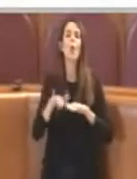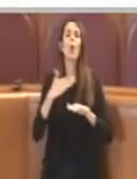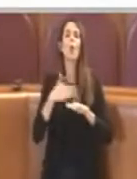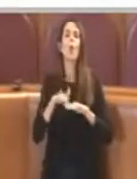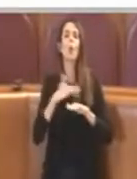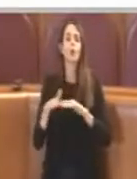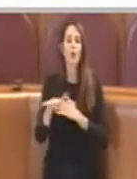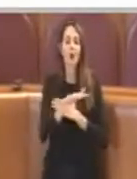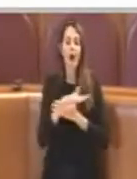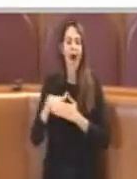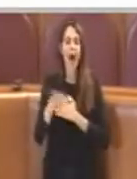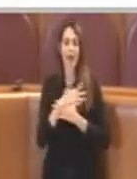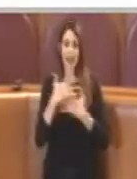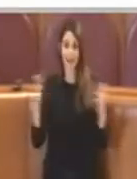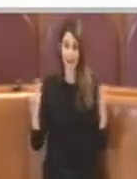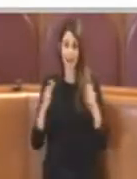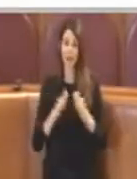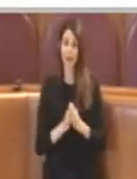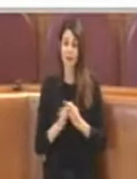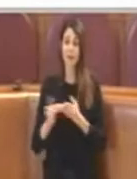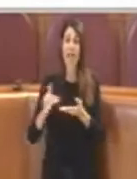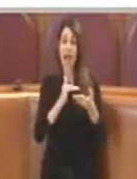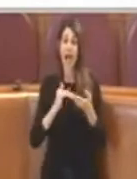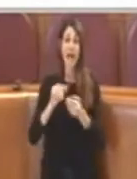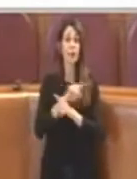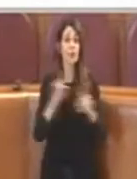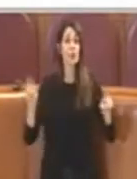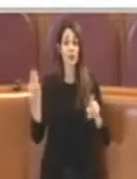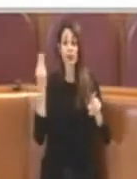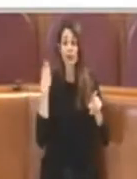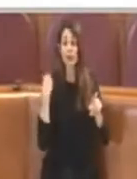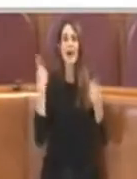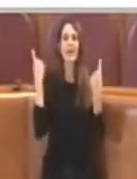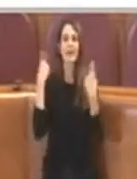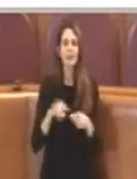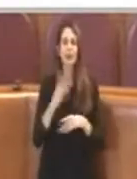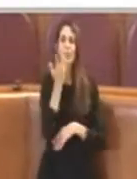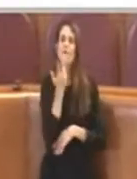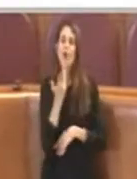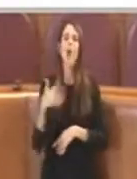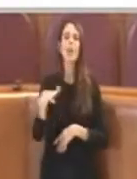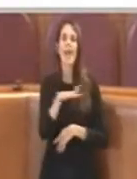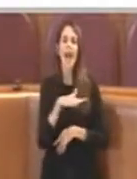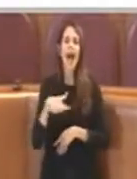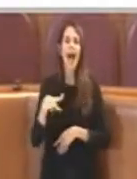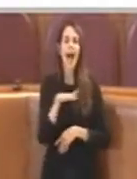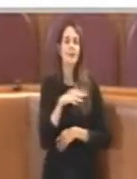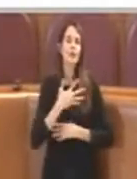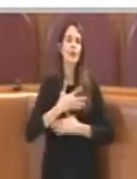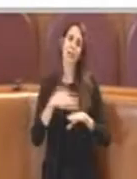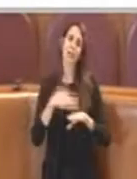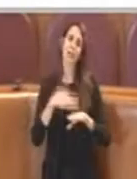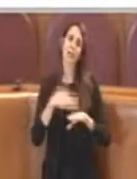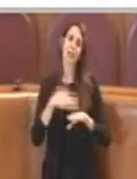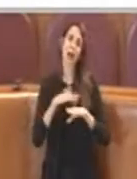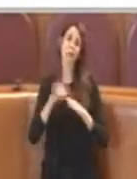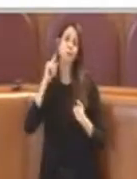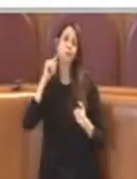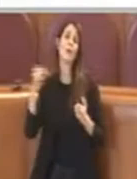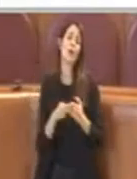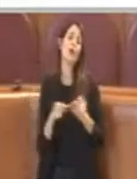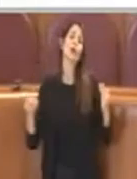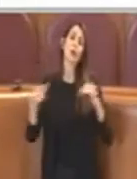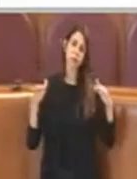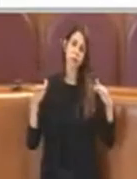associazioni chiedono con urgenza e abbiamo approvato due settimane fa in consiglio una proposta per snellire le procedure per assegnare queste